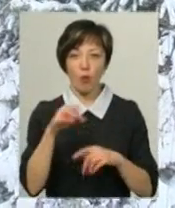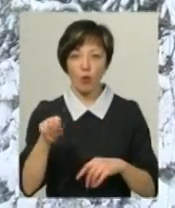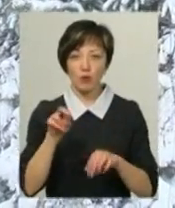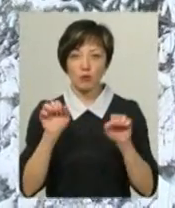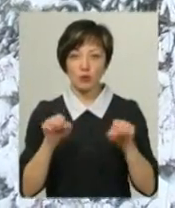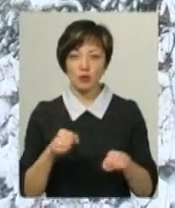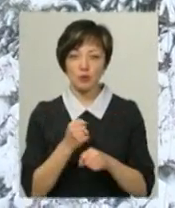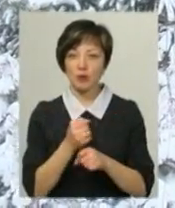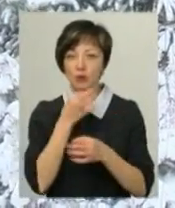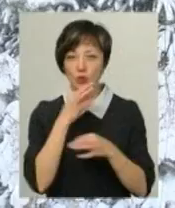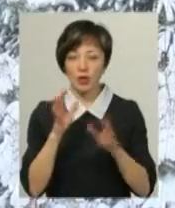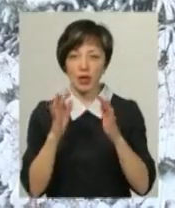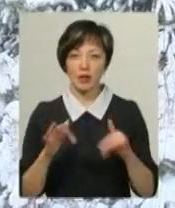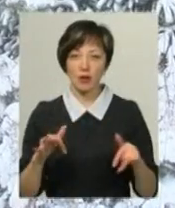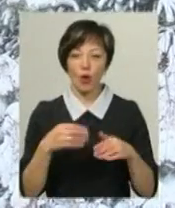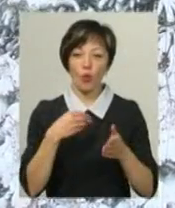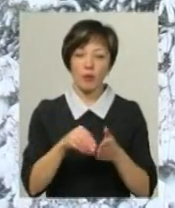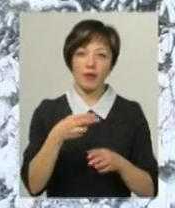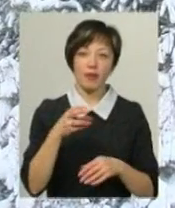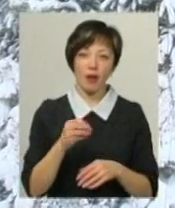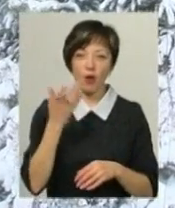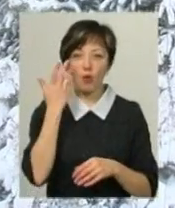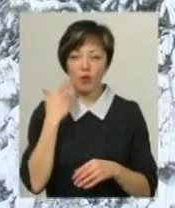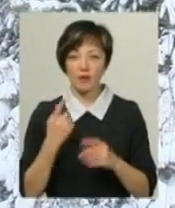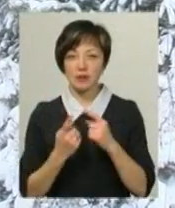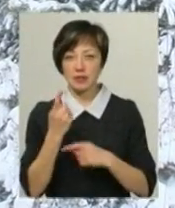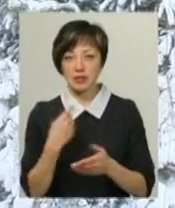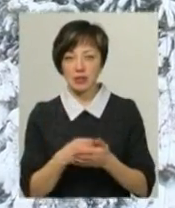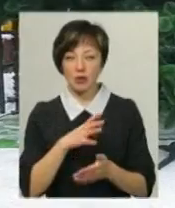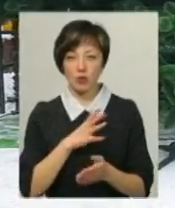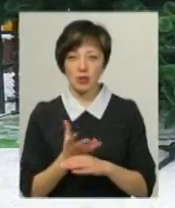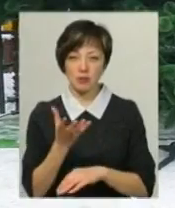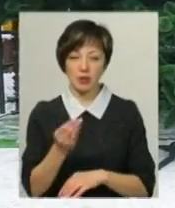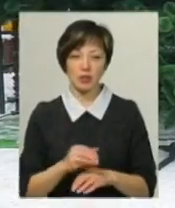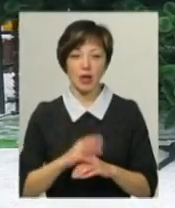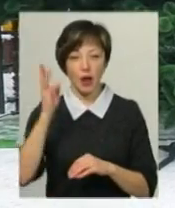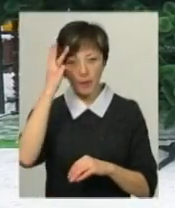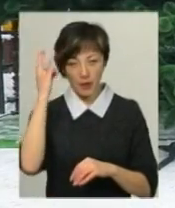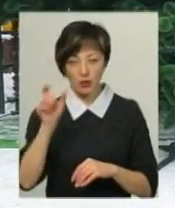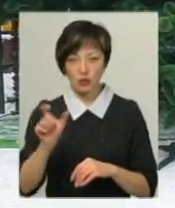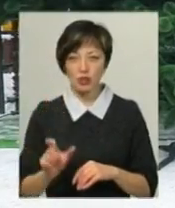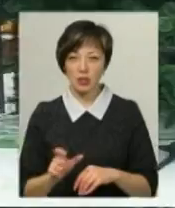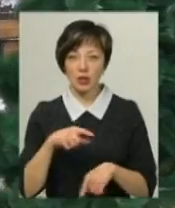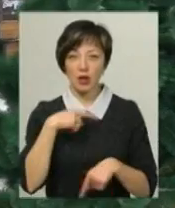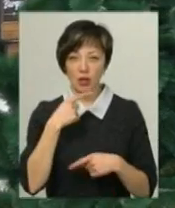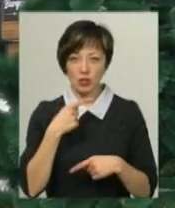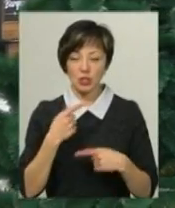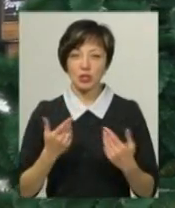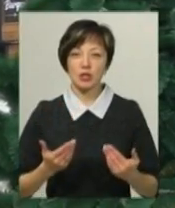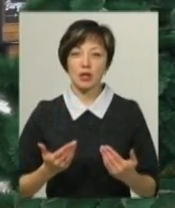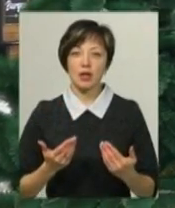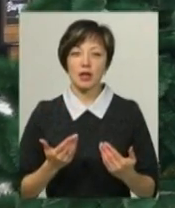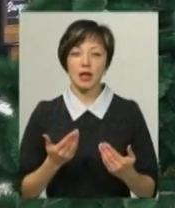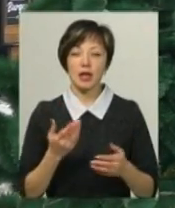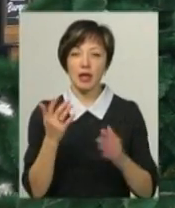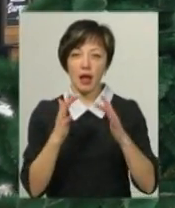пробити будь-яку ялинку, де вона куплена, коли, яка висота, яка ціна за неї була заплачена. Хмельничанка Тетяна Самсонюк каже, живу ялинку два